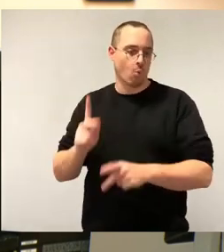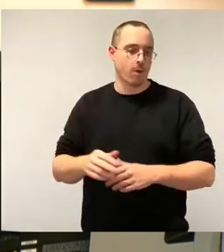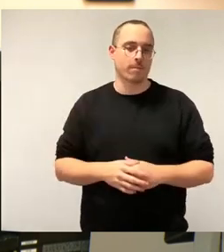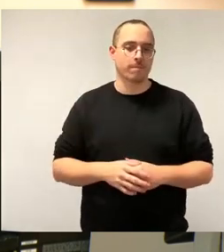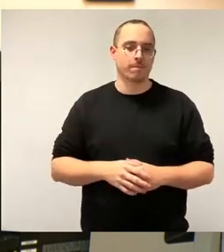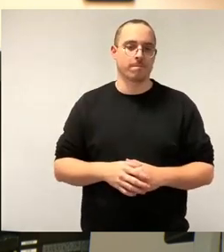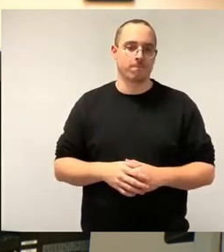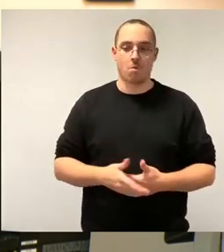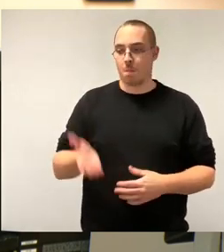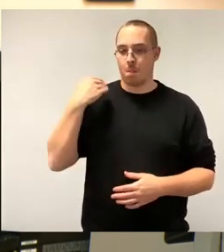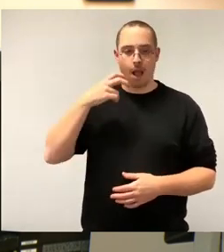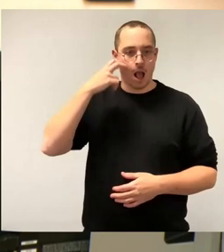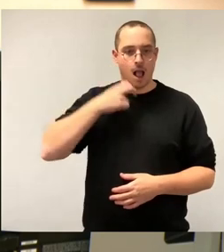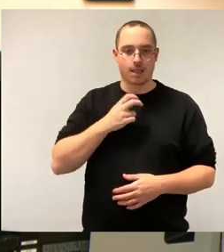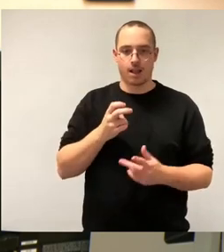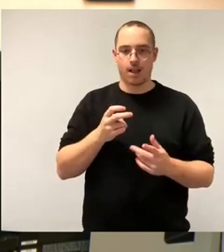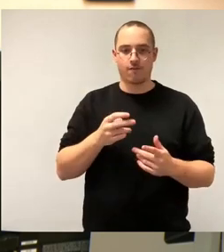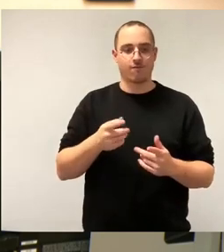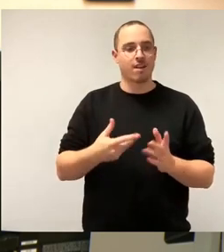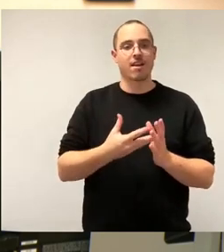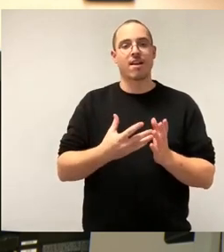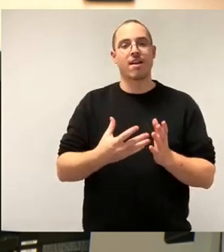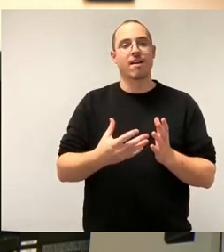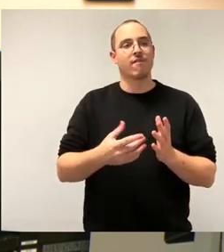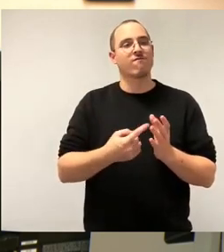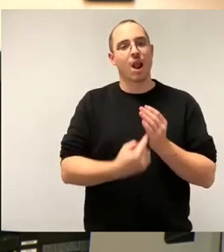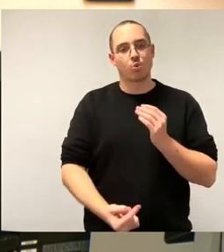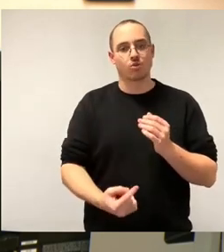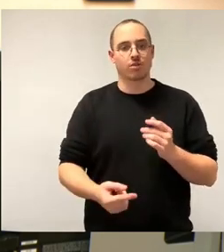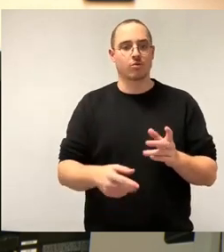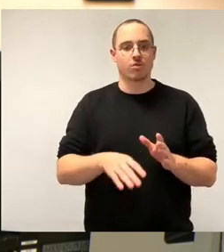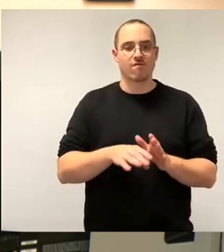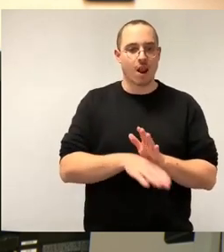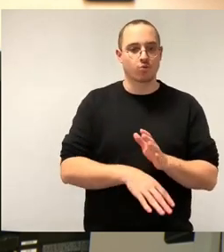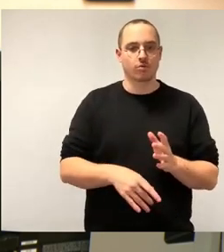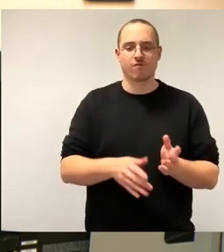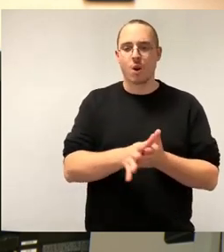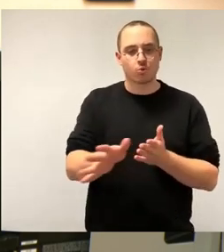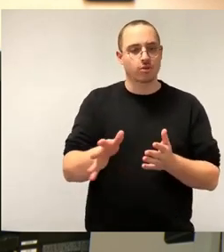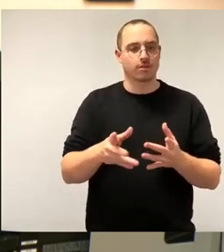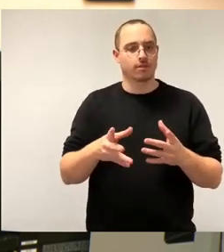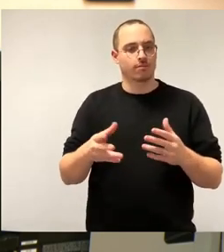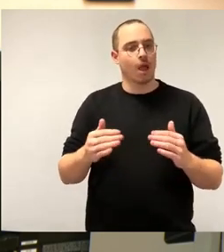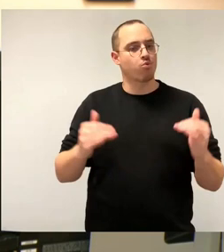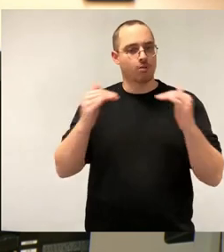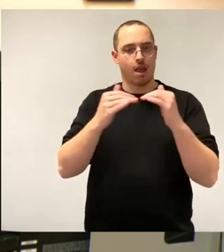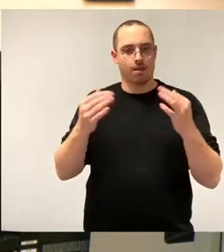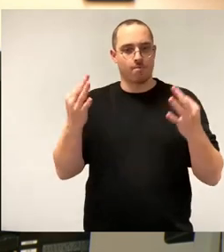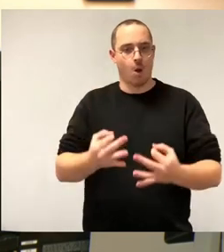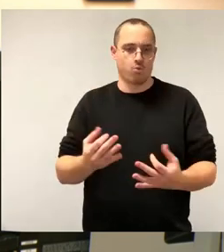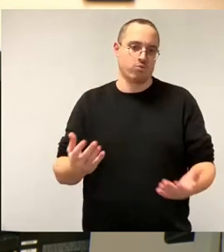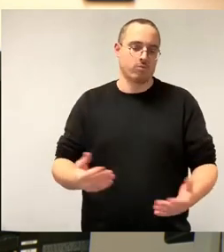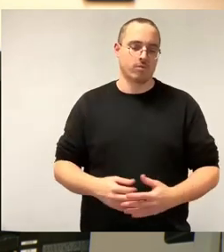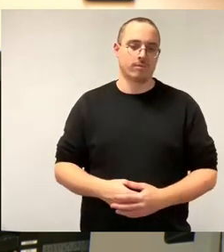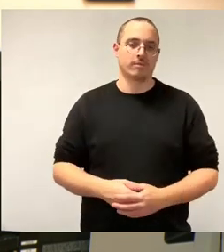einen guten und leistungsfähigen Nahverkehr und die DVB ist im bundesweiten Vergleich sehr